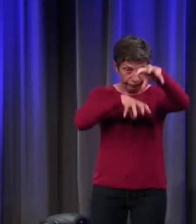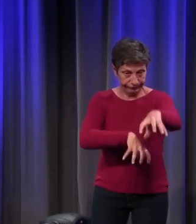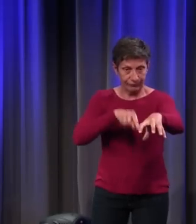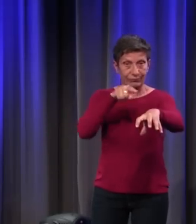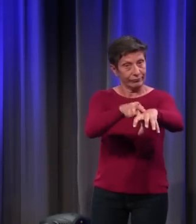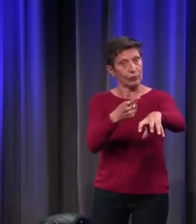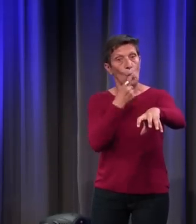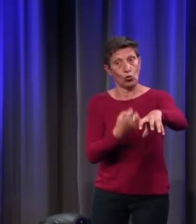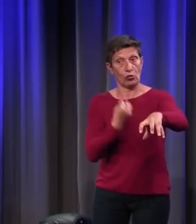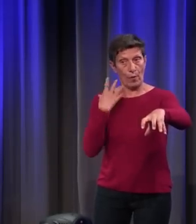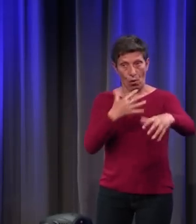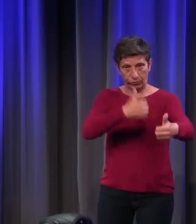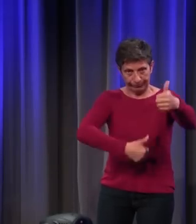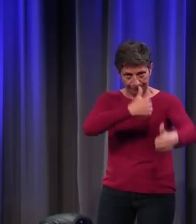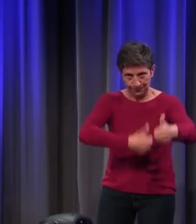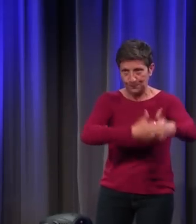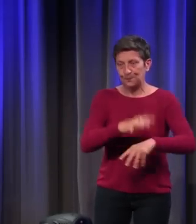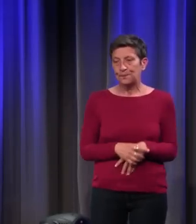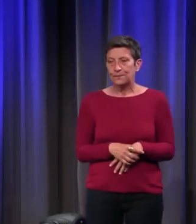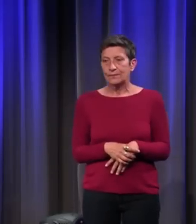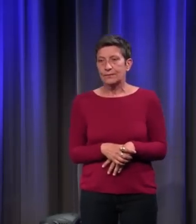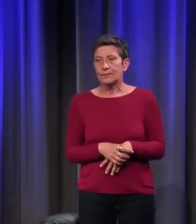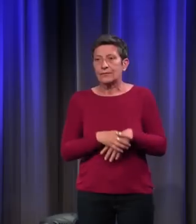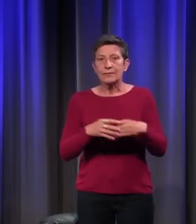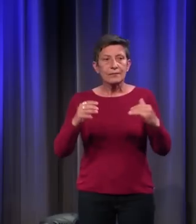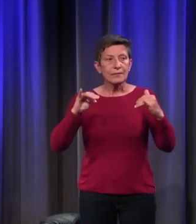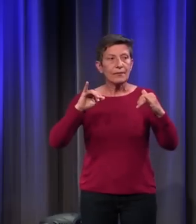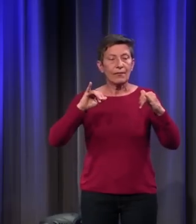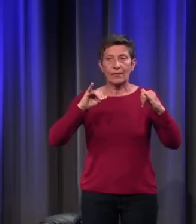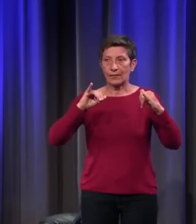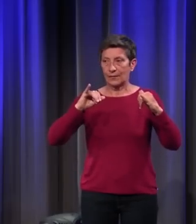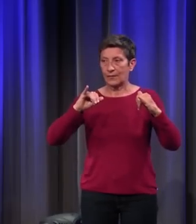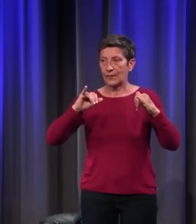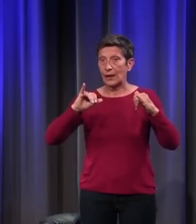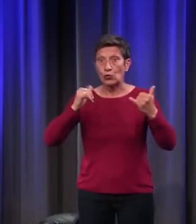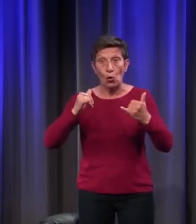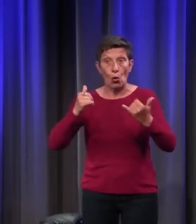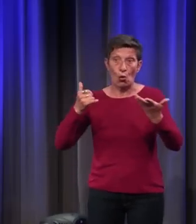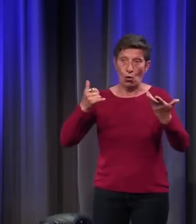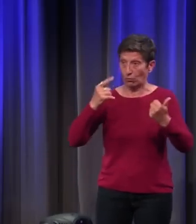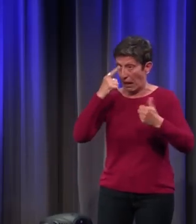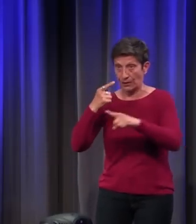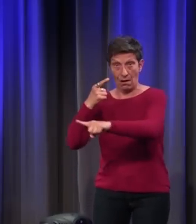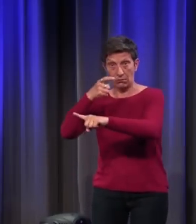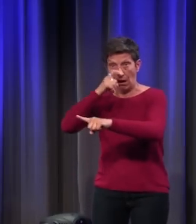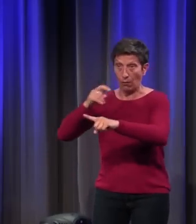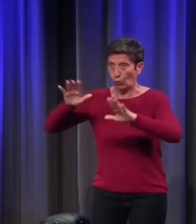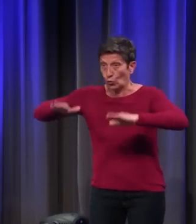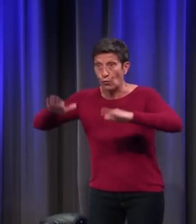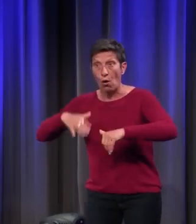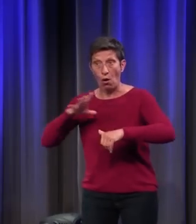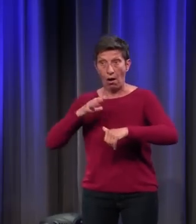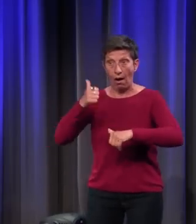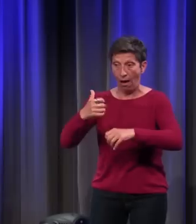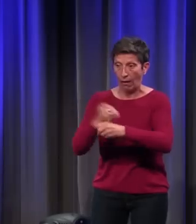camp rouge et un camp blanc. Mais surtout, dans le jeu indien, puis arabo-musulman, il y a un perdant et un gagnant. La